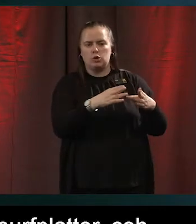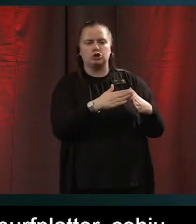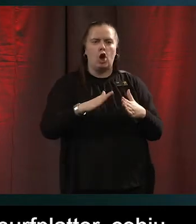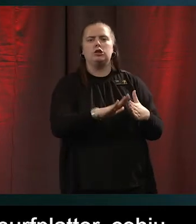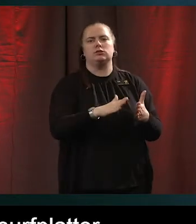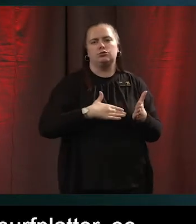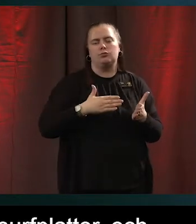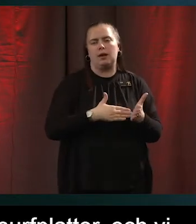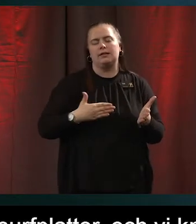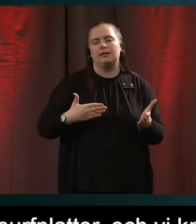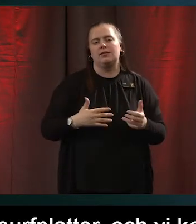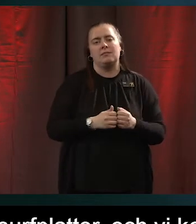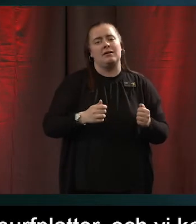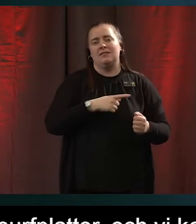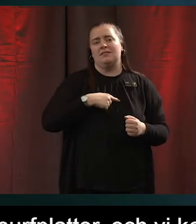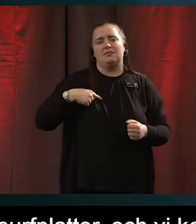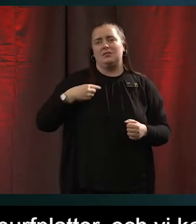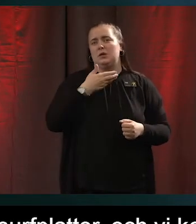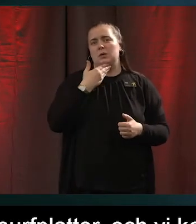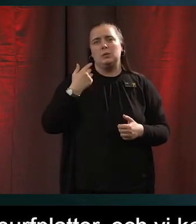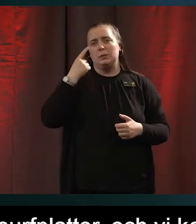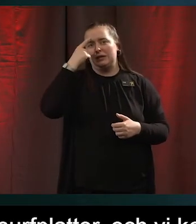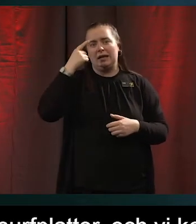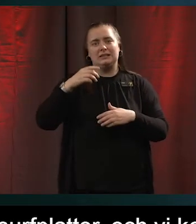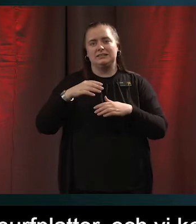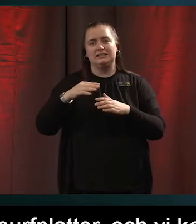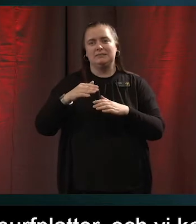Sedan har vi inte tänkt djupare in på det ännu i alla fall.